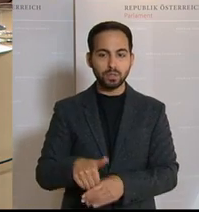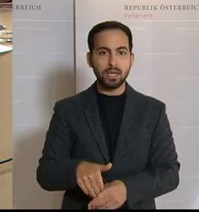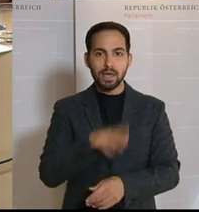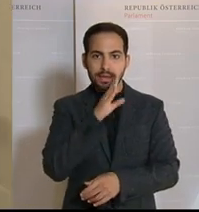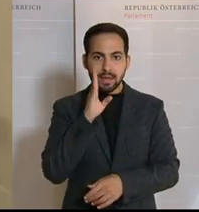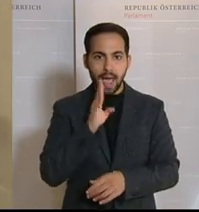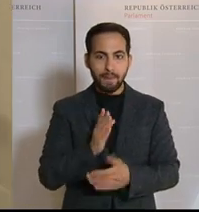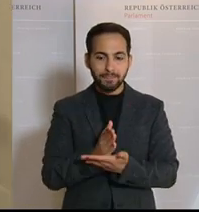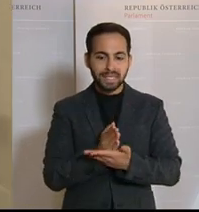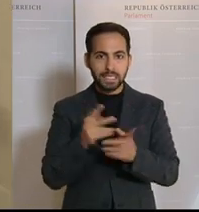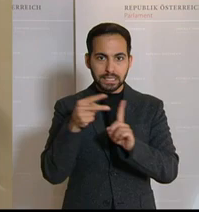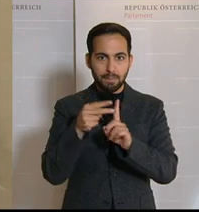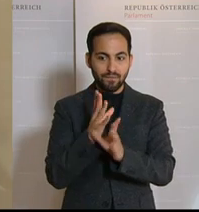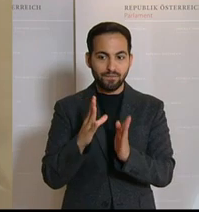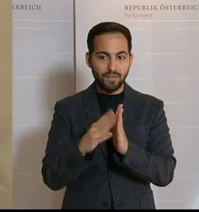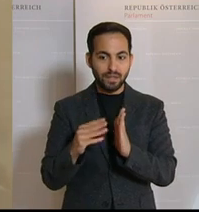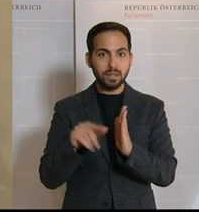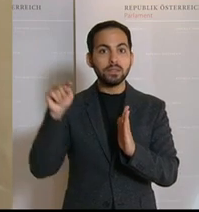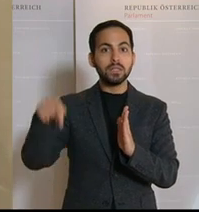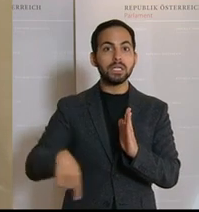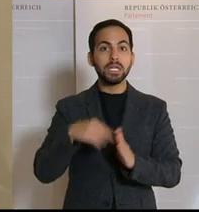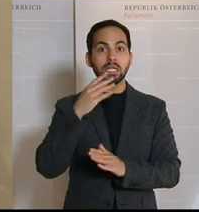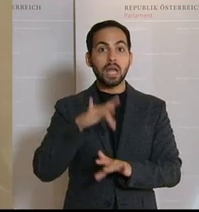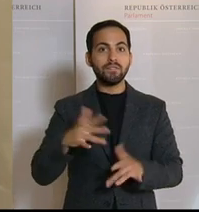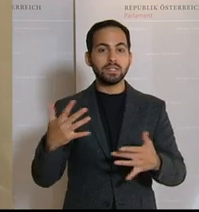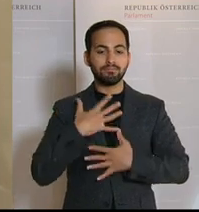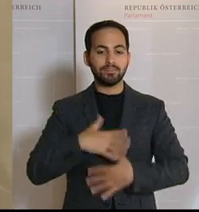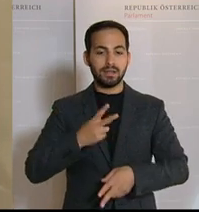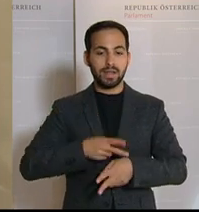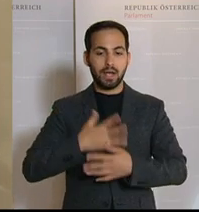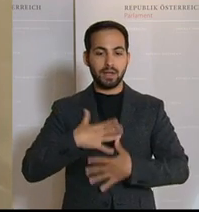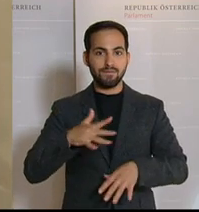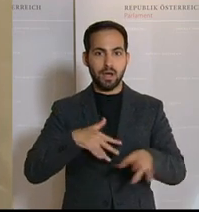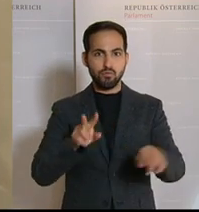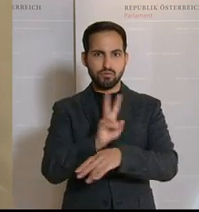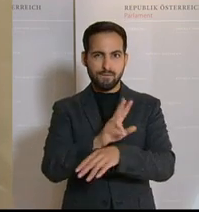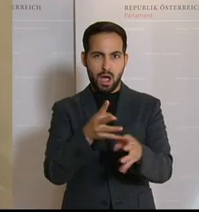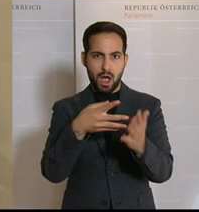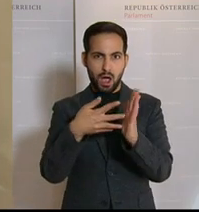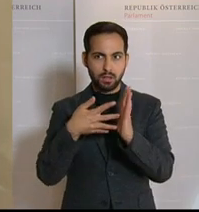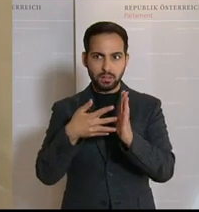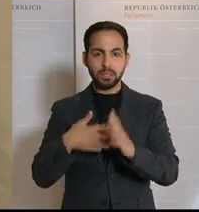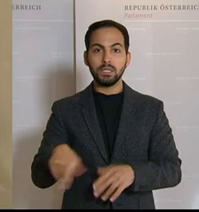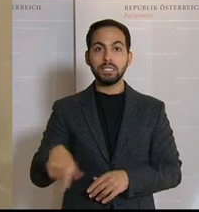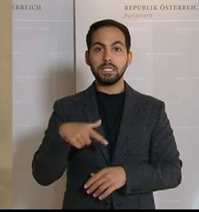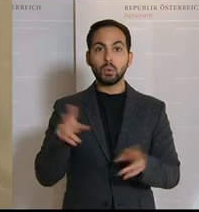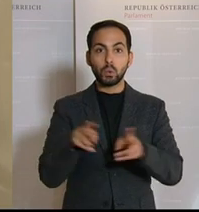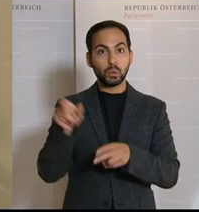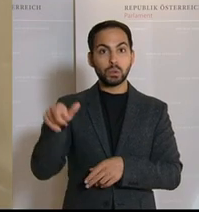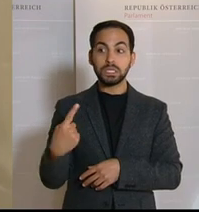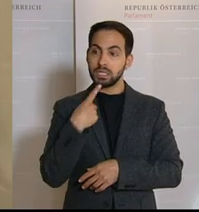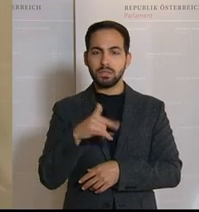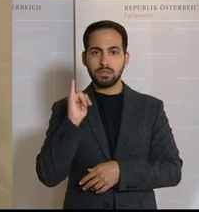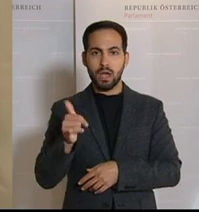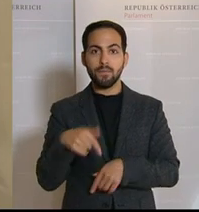Geheimdienst-App sozusagen zu verwenden. Da hat man nämlich alle Infizierten und kranken Menschen überwacht. Das wollte der Sebastian Kurz haben. Dann haben die